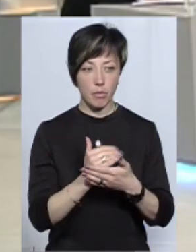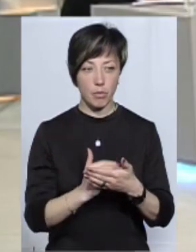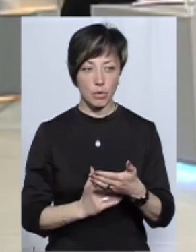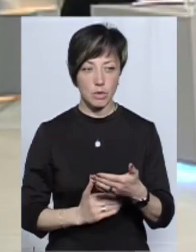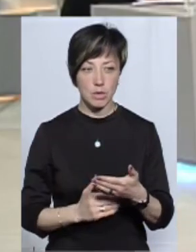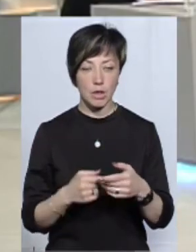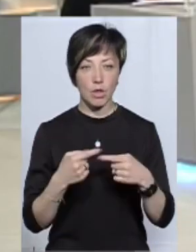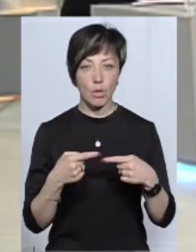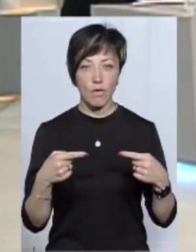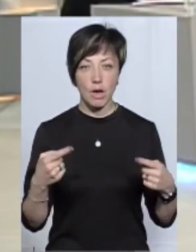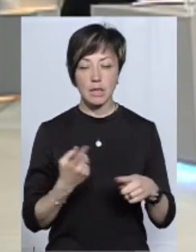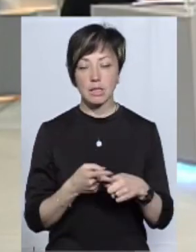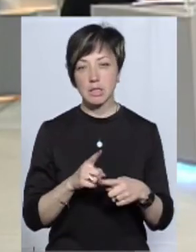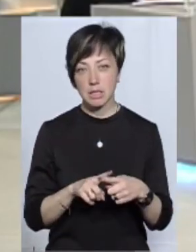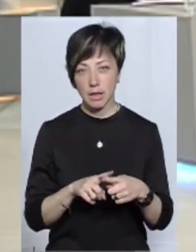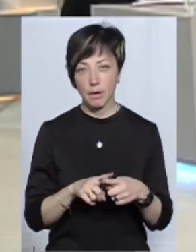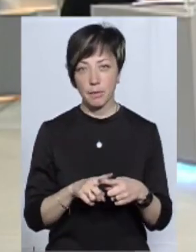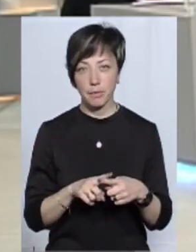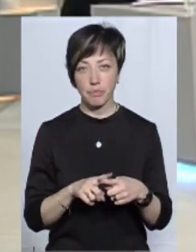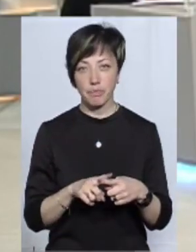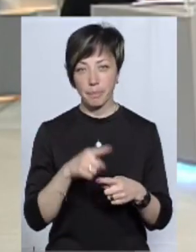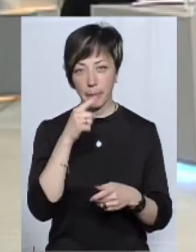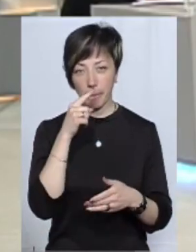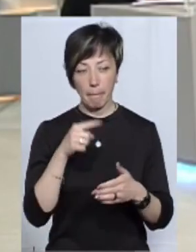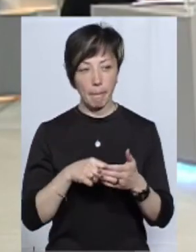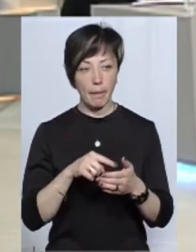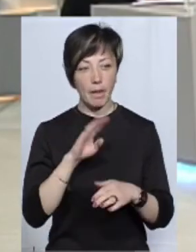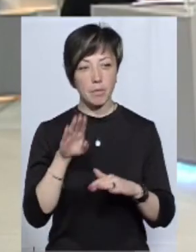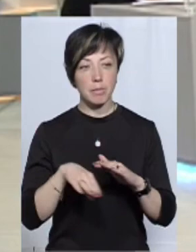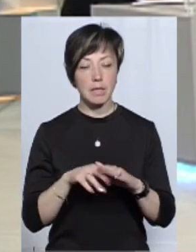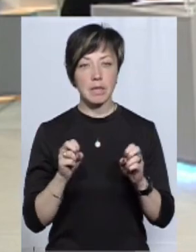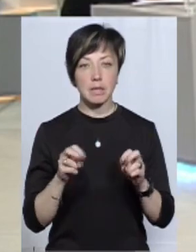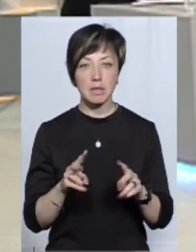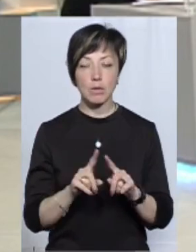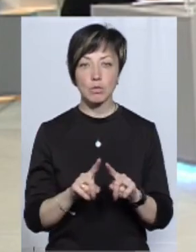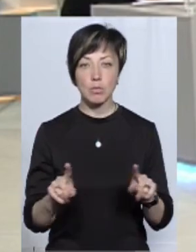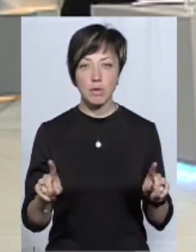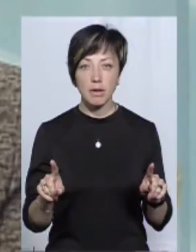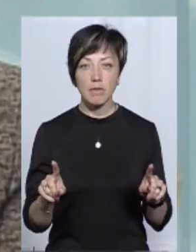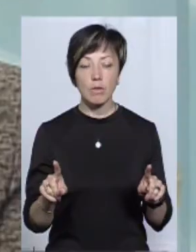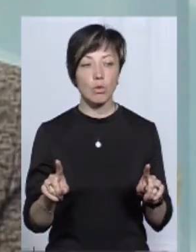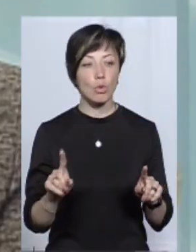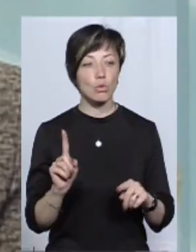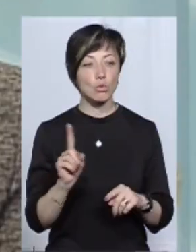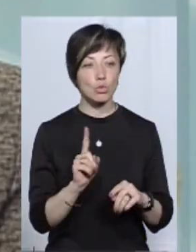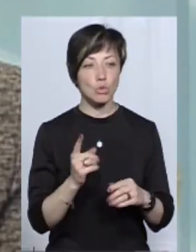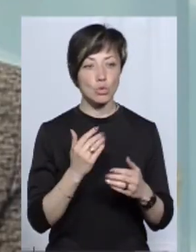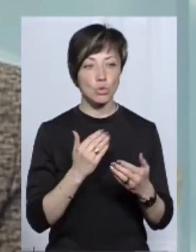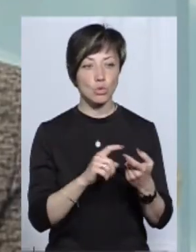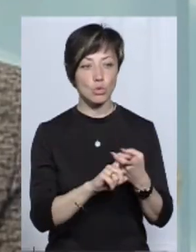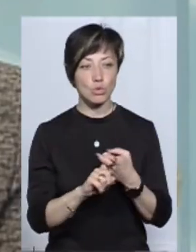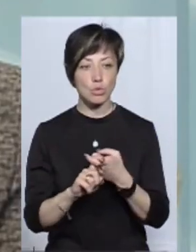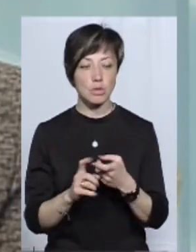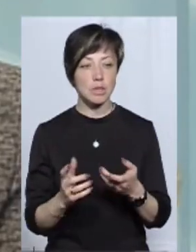товарних. І, звичайно, це підпадає під ризики певні. Особливо, що стосується такого